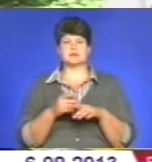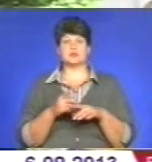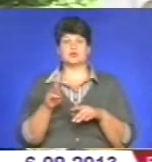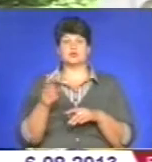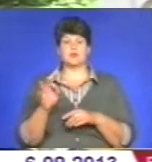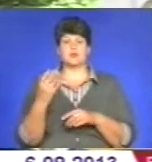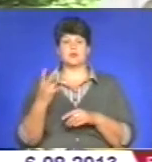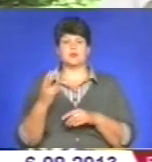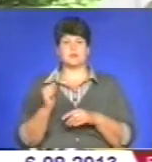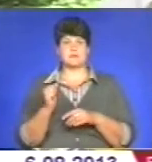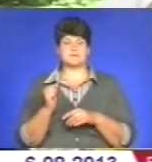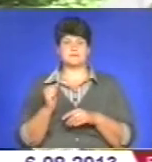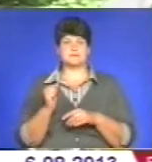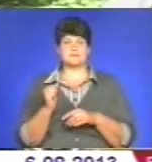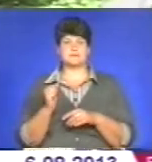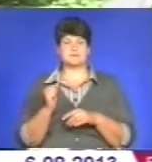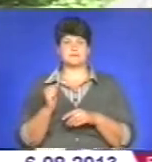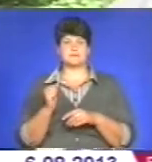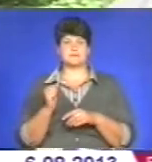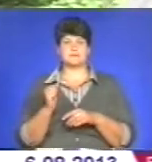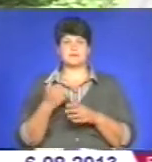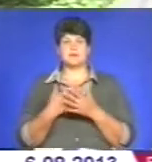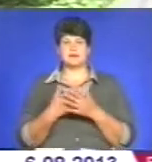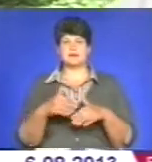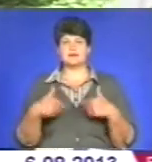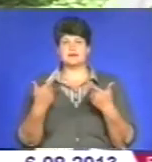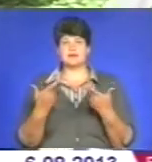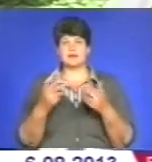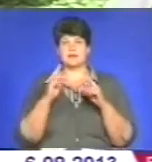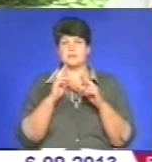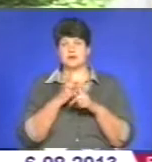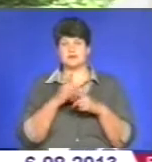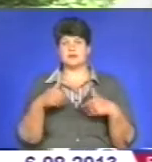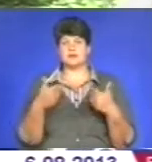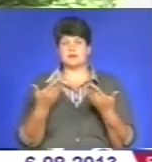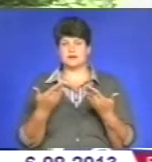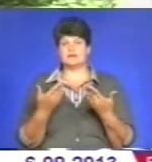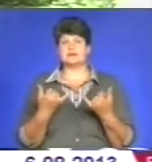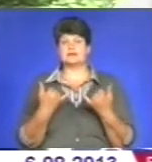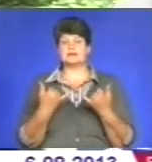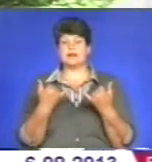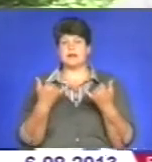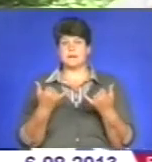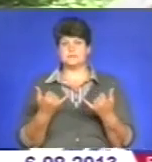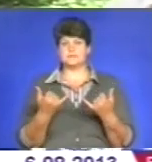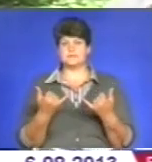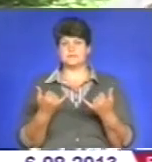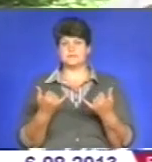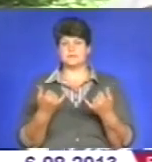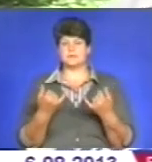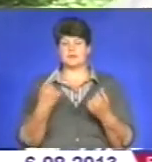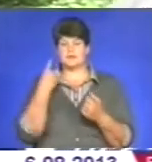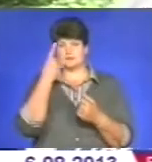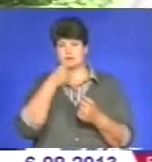наприклад, за надання недостовірних даних для фізичної